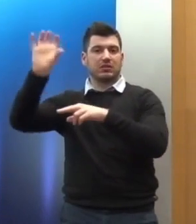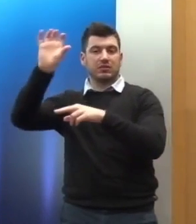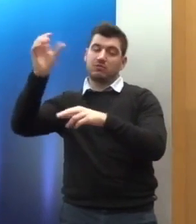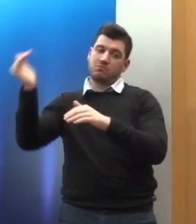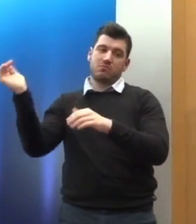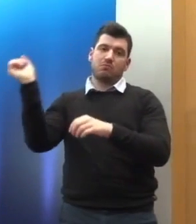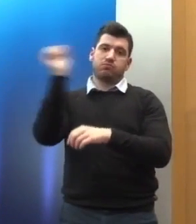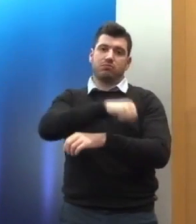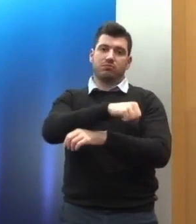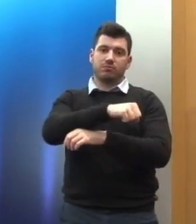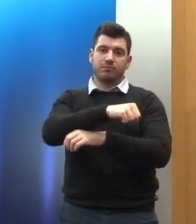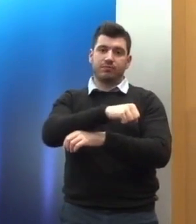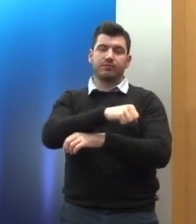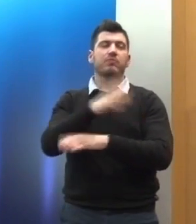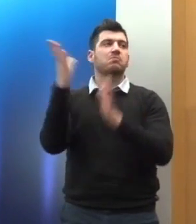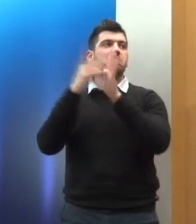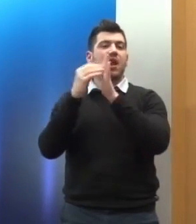οι κανόνες των διεθνών συνθήκων.